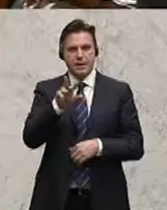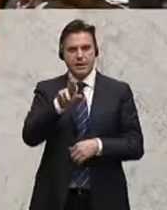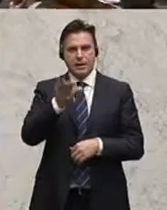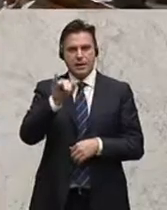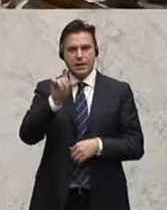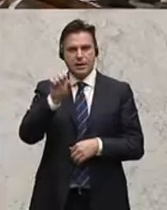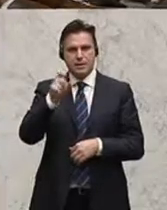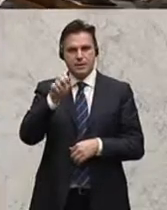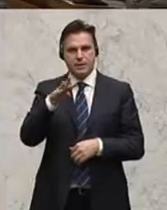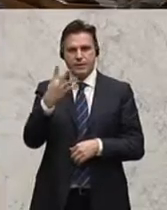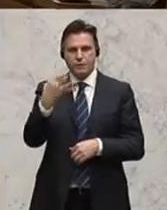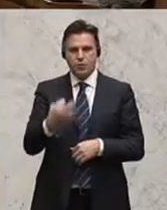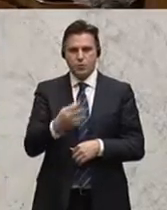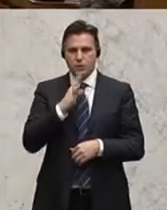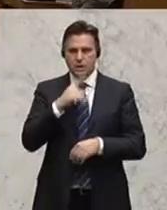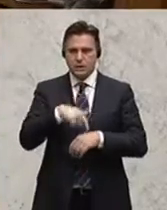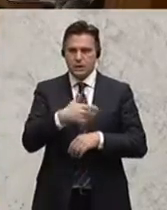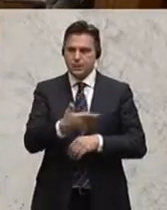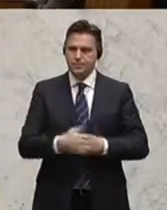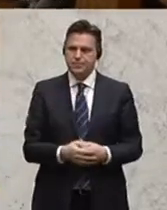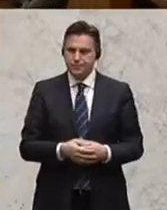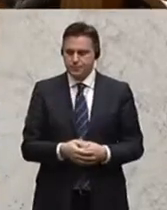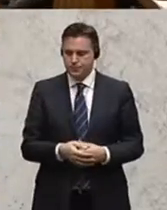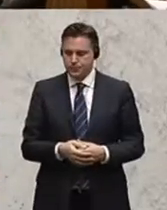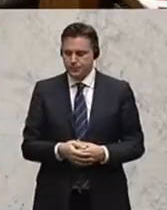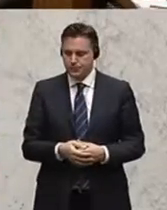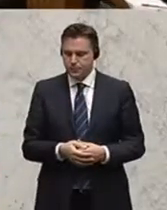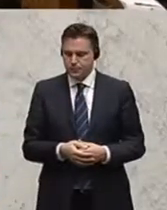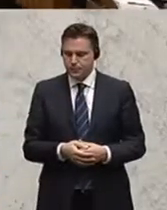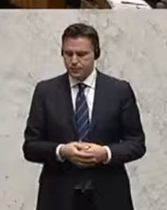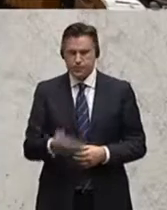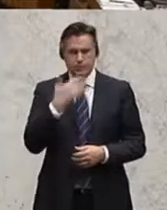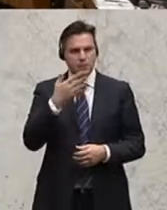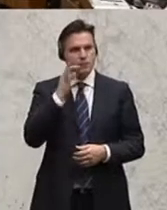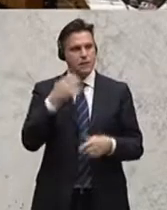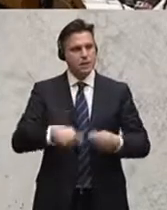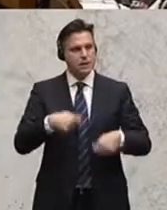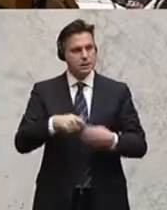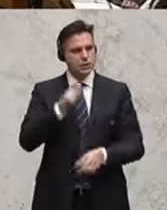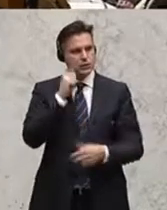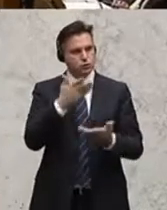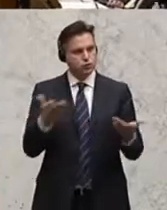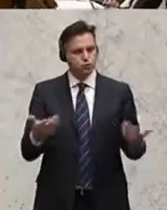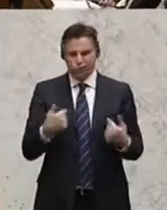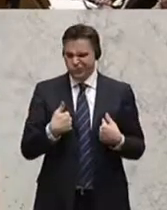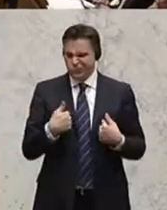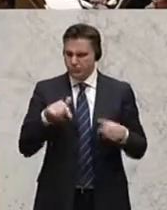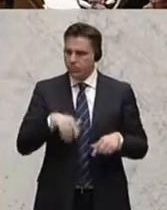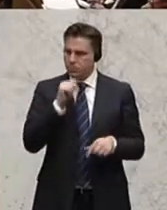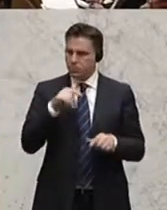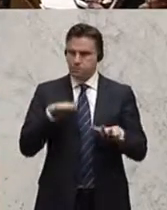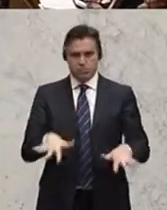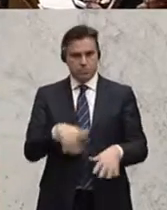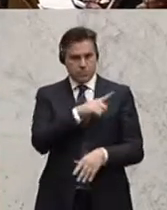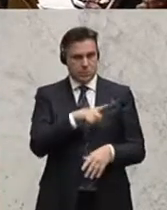Beate Meindl-Reisinger, die Freundsprecherin der NEOS, ist die nächste Rednerin. Danke, Frau Präsidentin. Also ich bin ehrlich gesagt fassungslos.